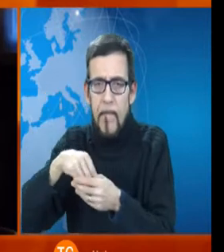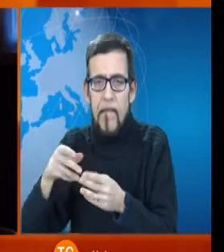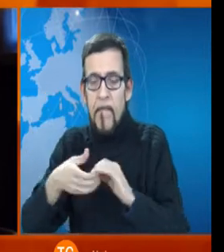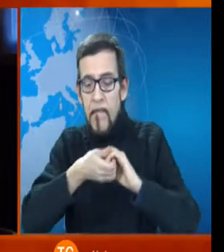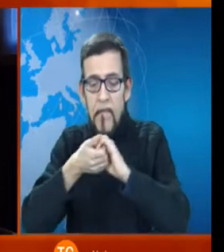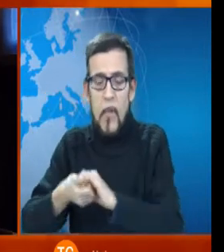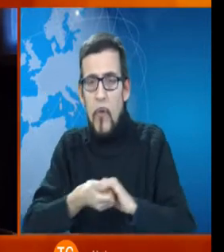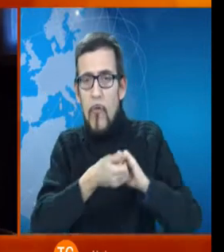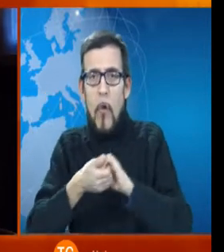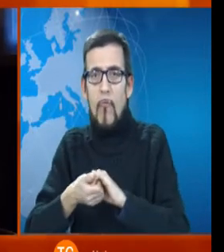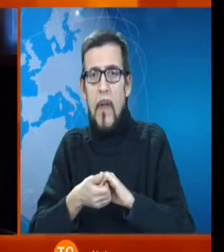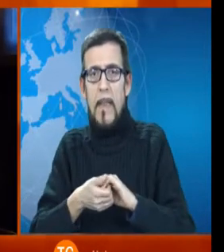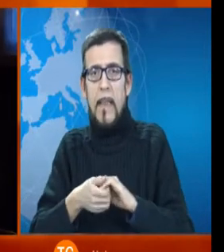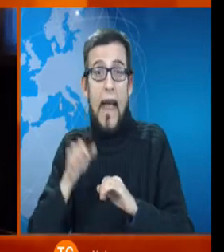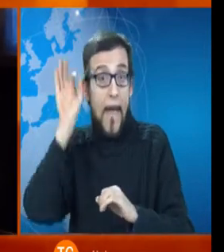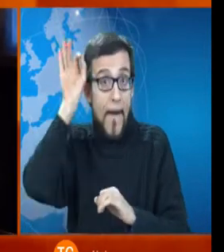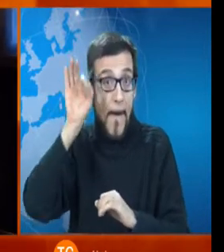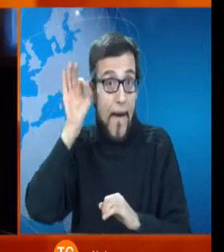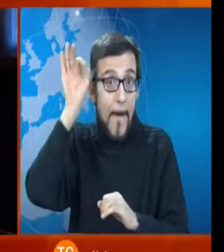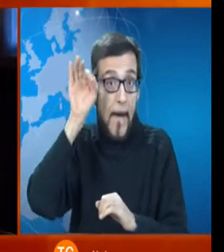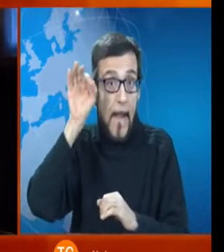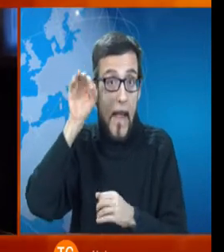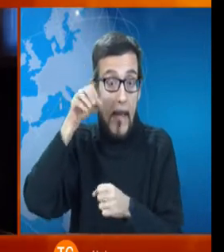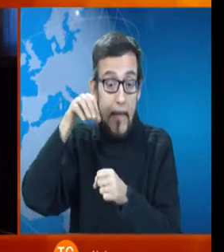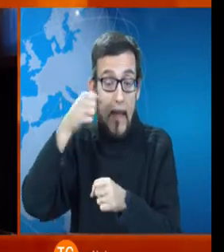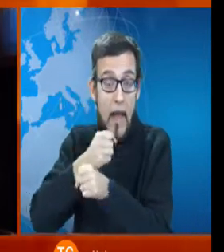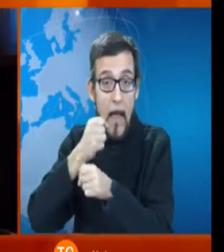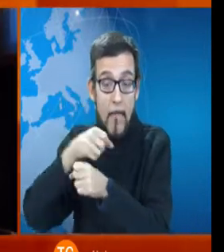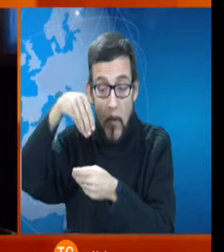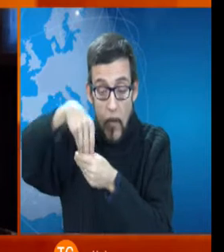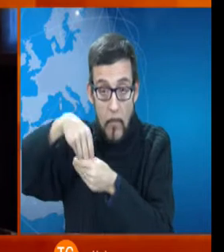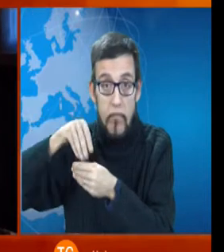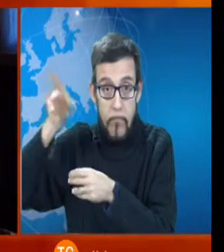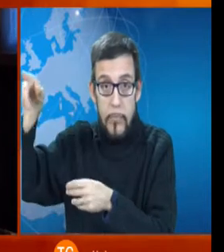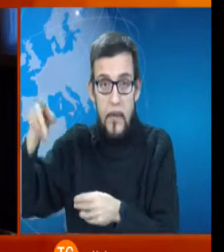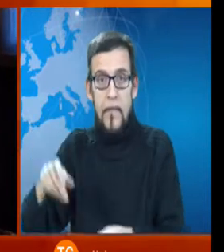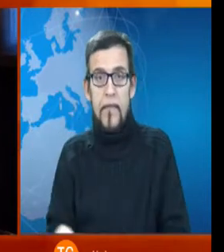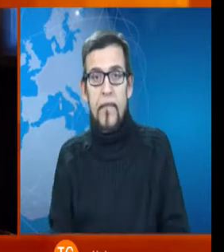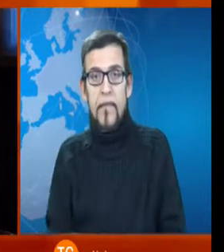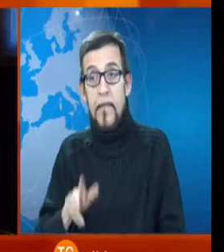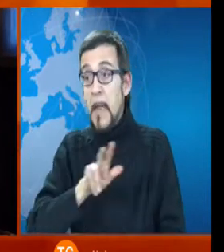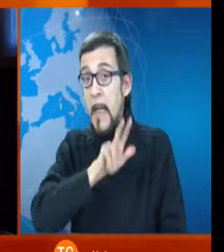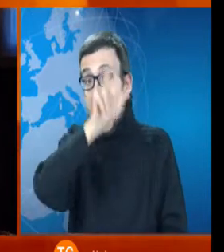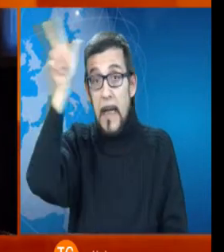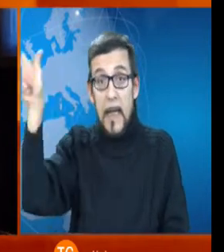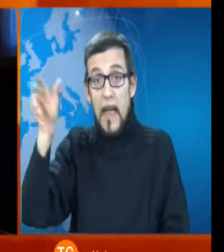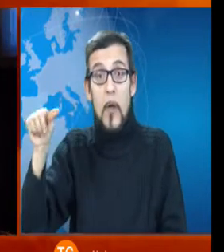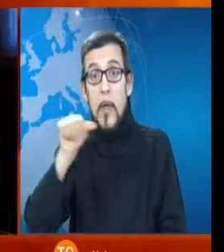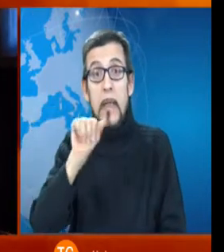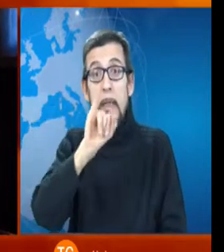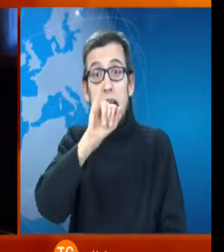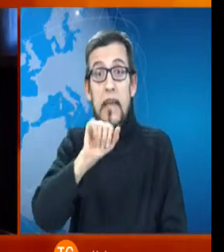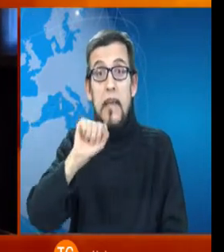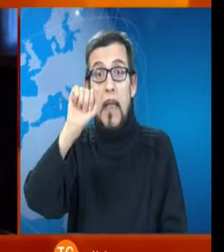operando nella Thailandia, il regno del Siam è un regno che è governato dal re Rama